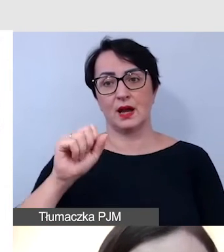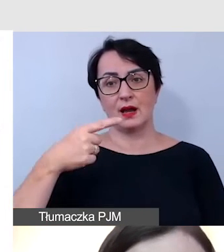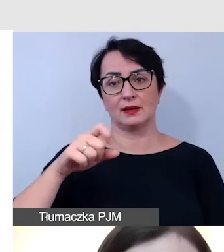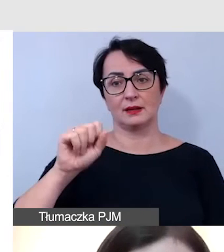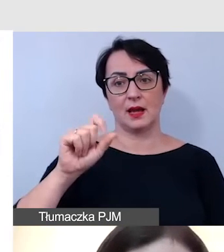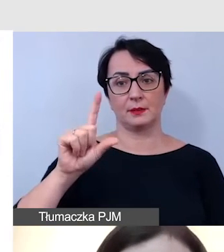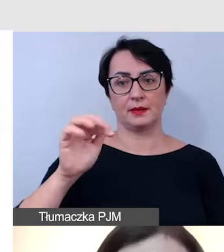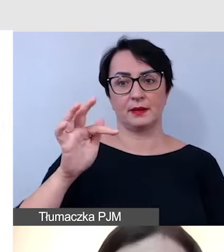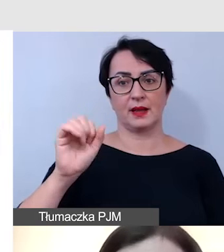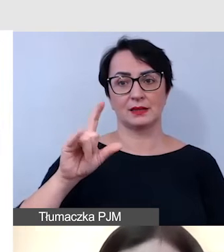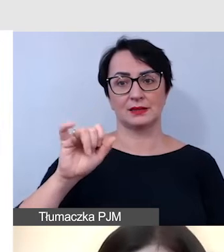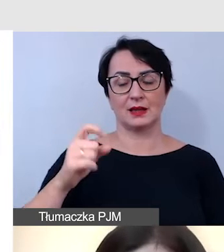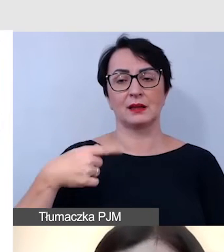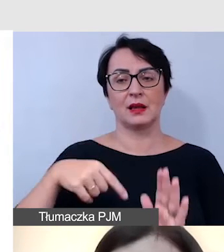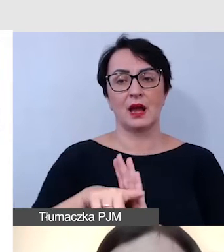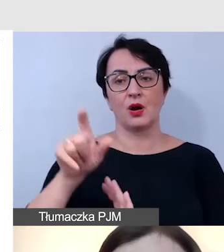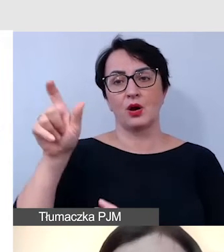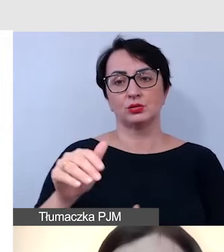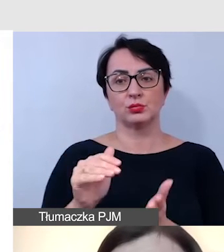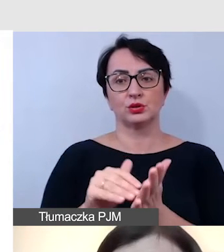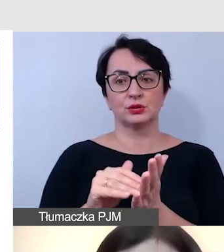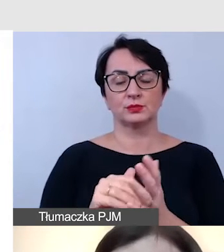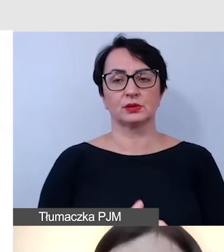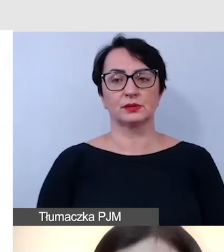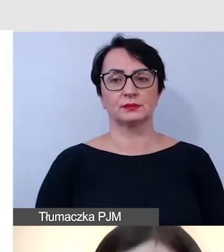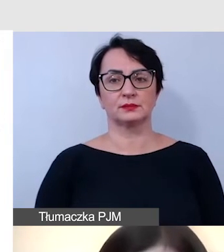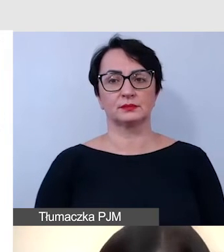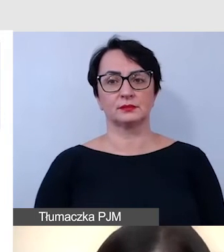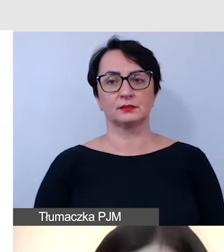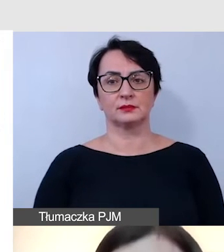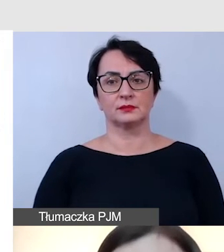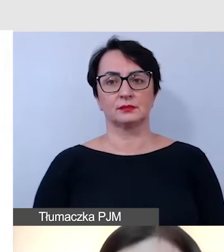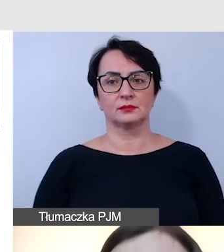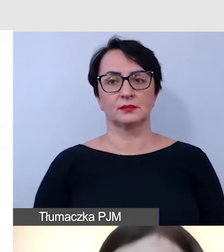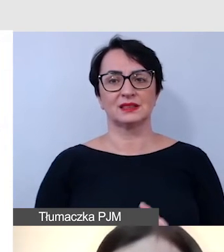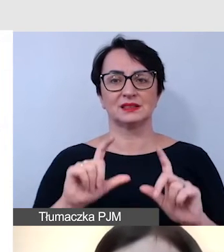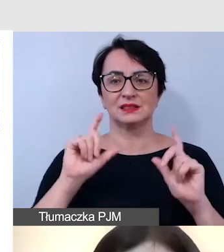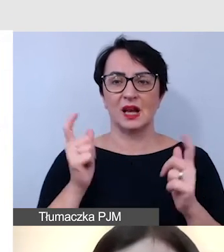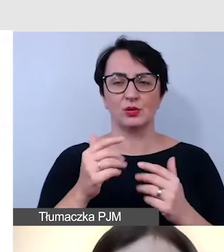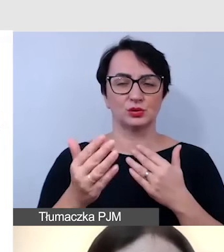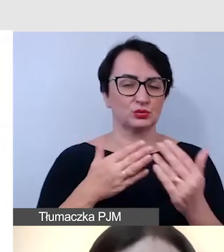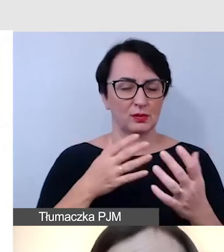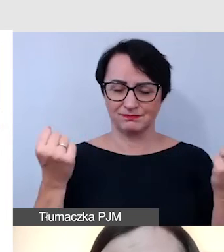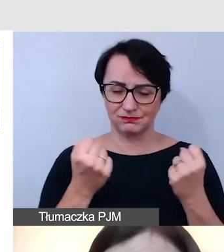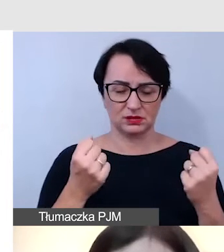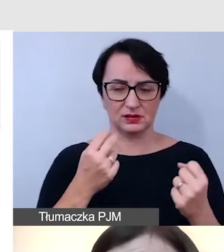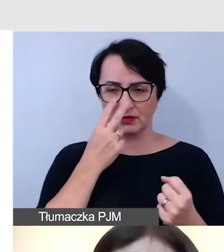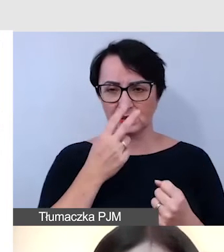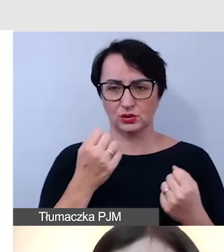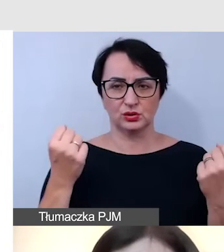osób już tak całkowicie słabowidzących wówczas.